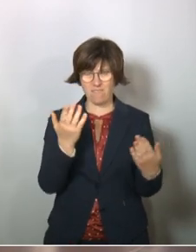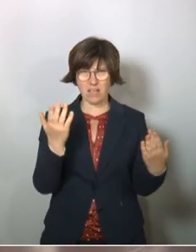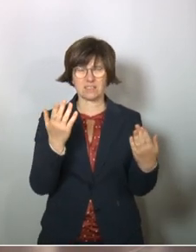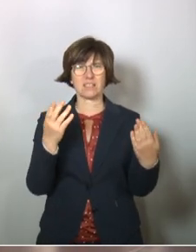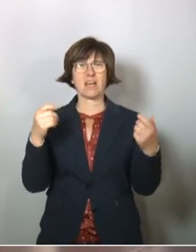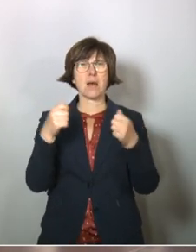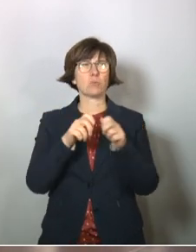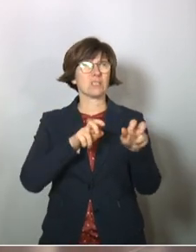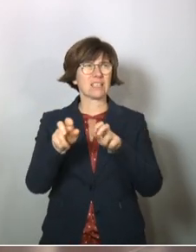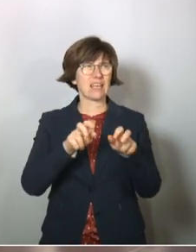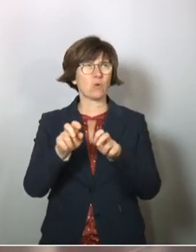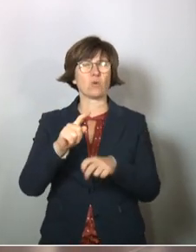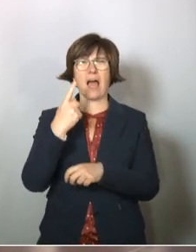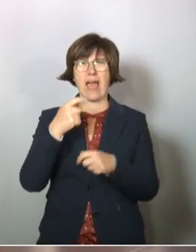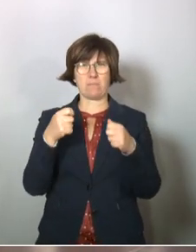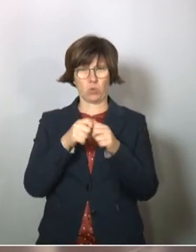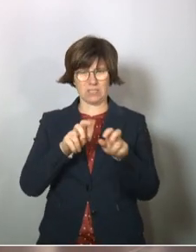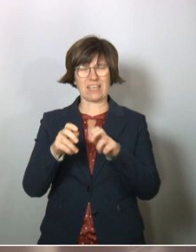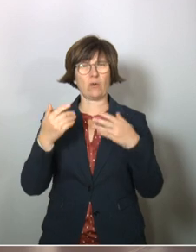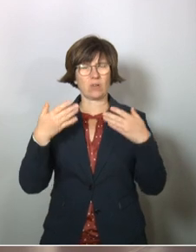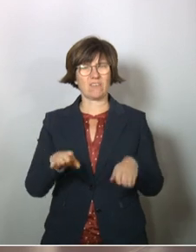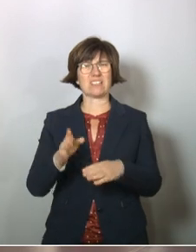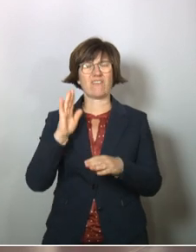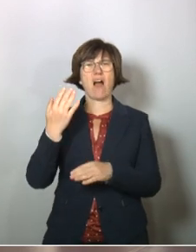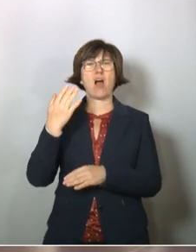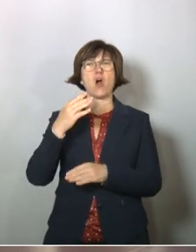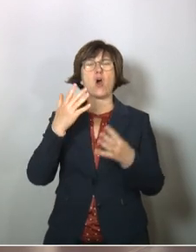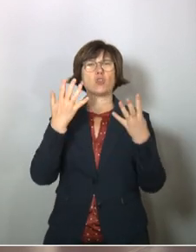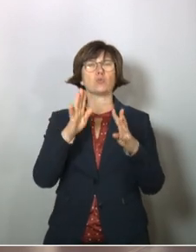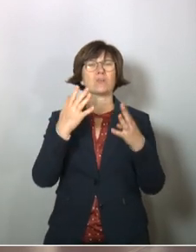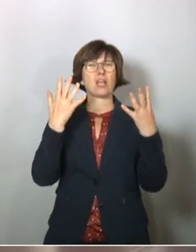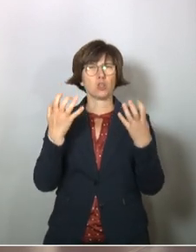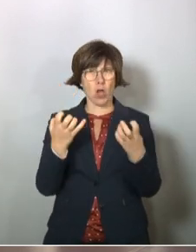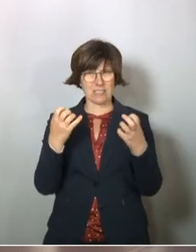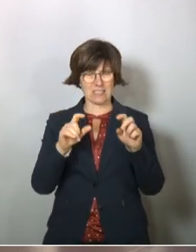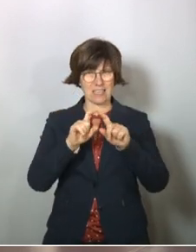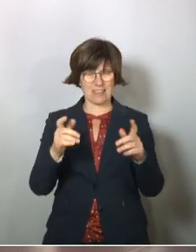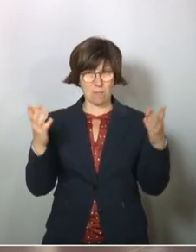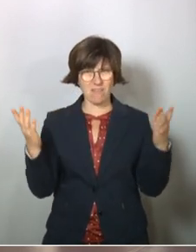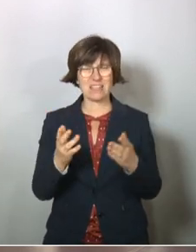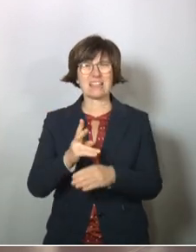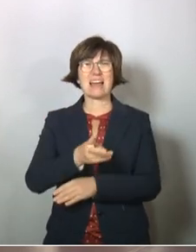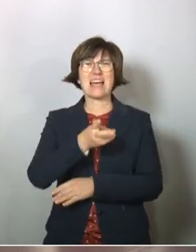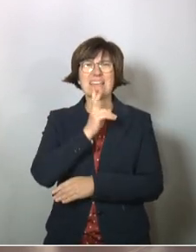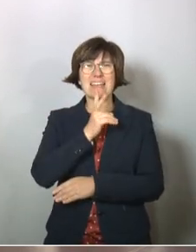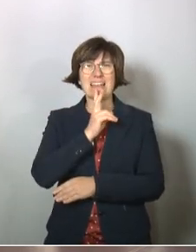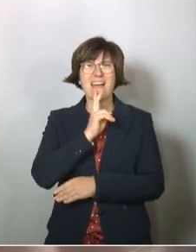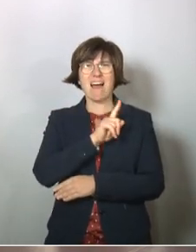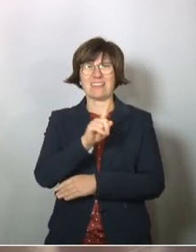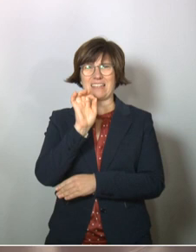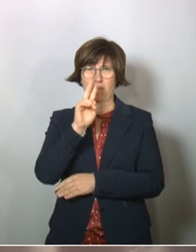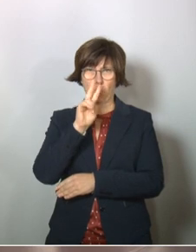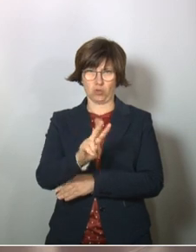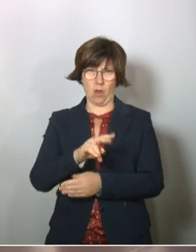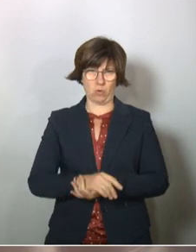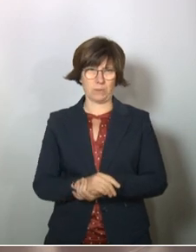der Bundesregierung oder einer Bundesregierung bestand im Jahre 1990 darin, sich die DDR nicht genau anzuschauen.